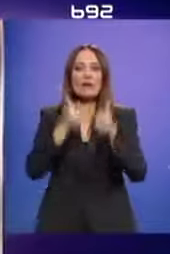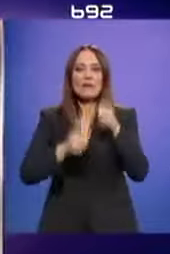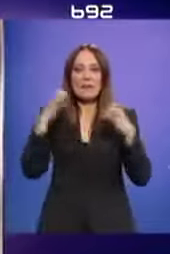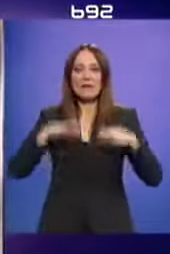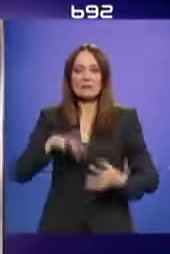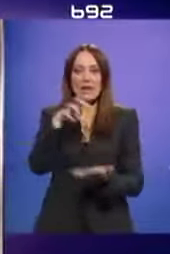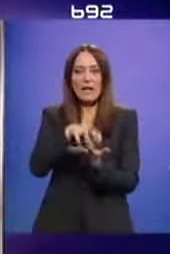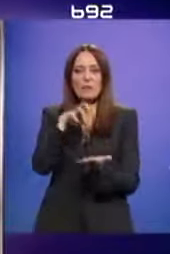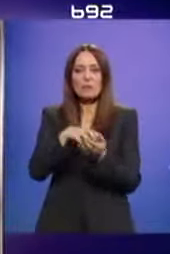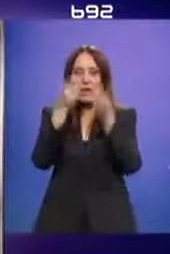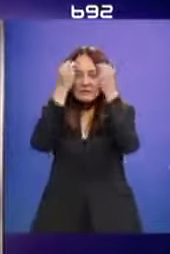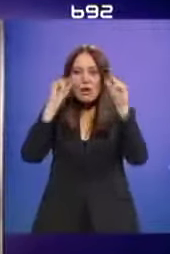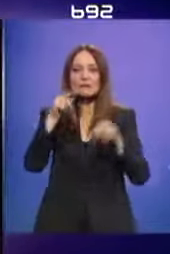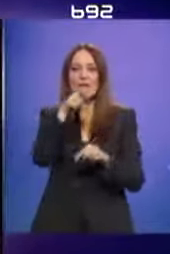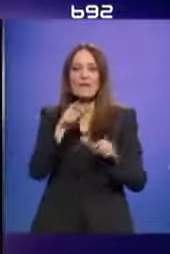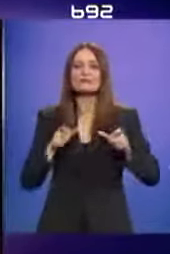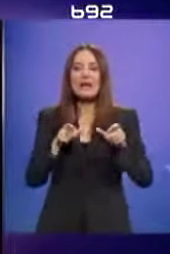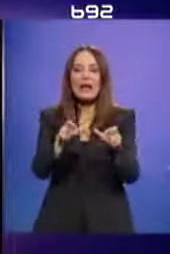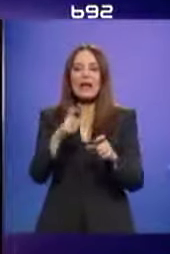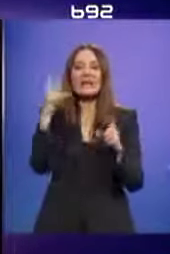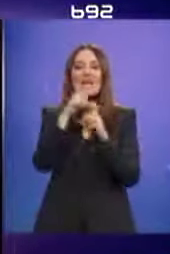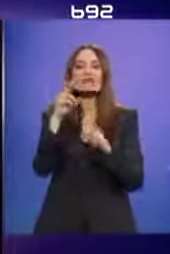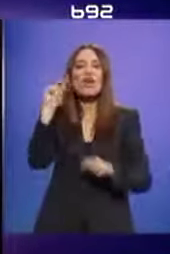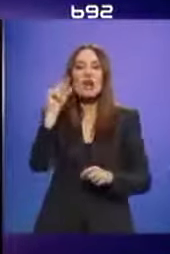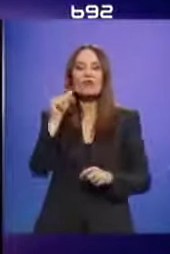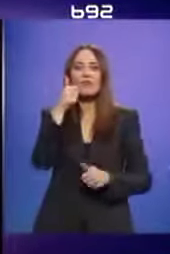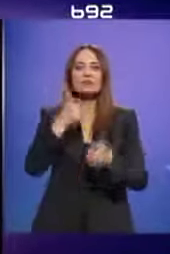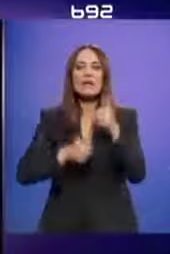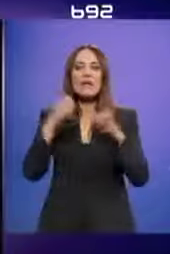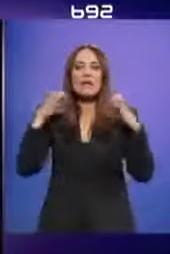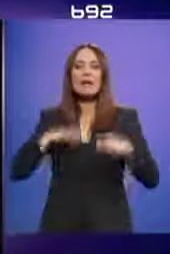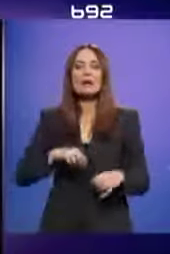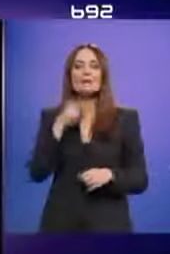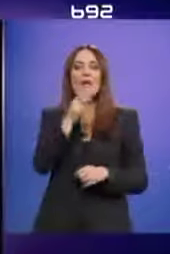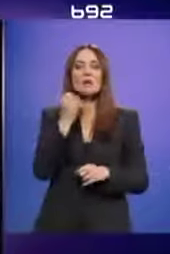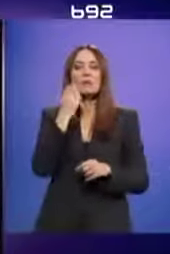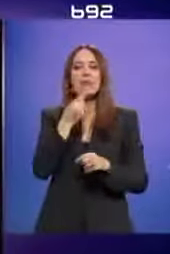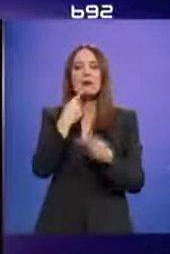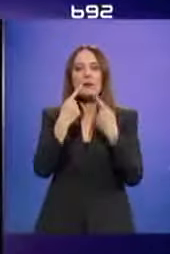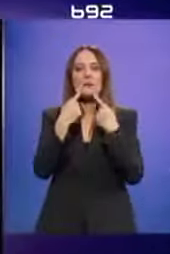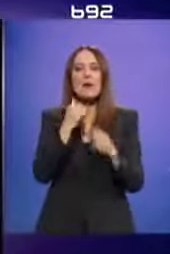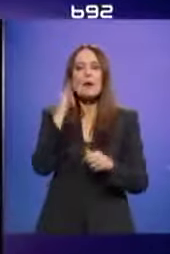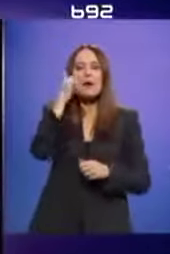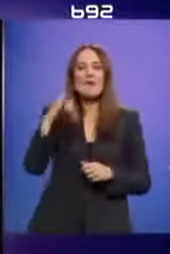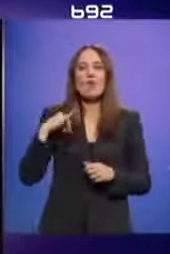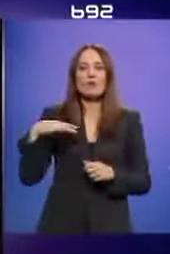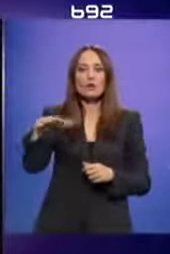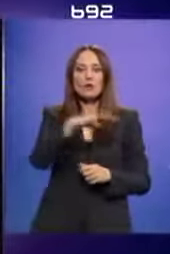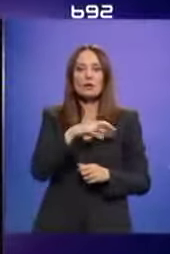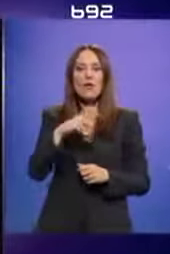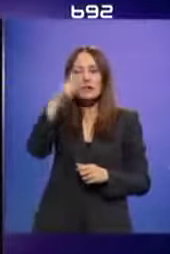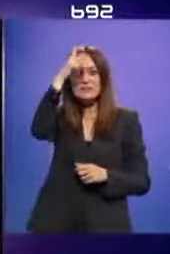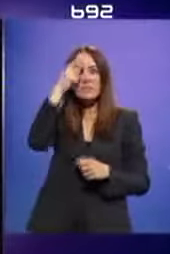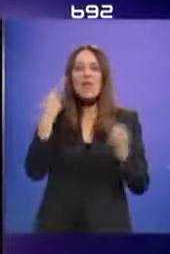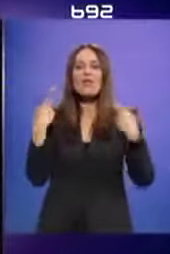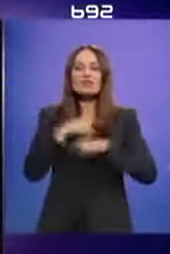predsjednika Republike saopštele ta strank. Saša Radulović, kandidat za predsjednika je tokom predizborne kampanje posetio Vojvodi. U Srbiji je